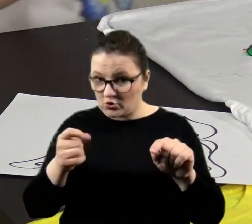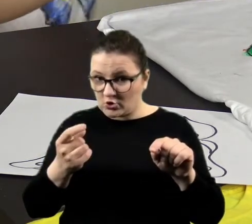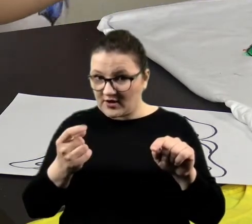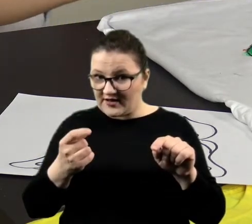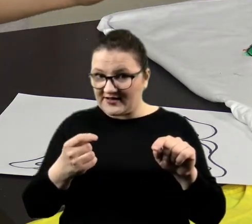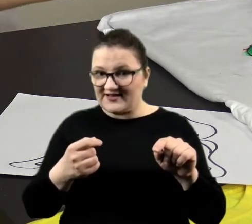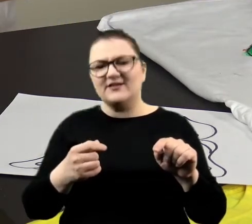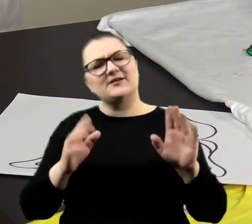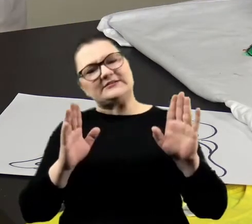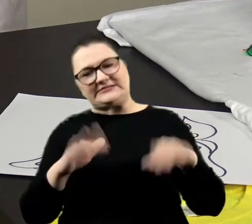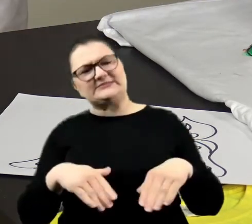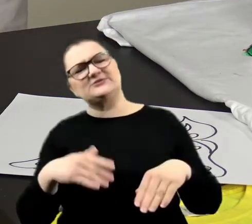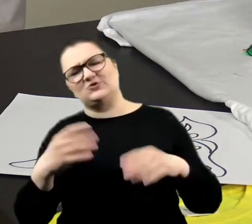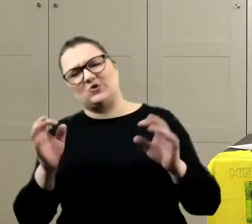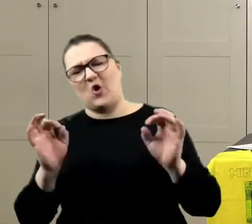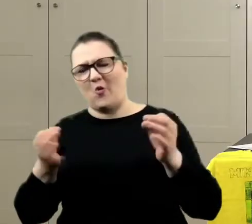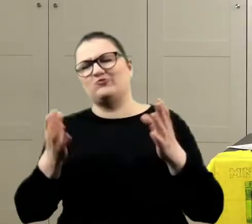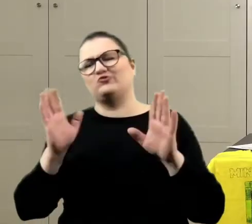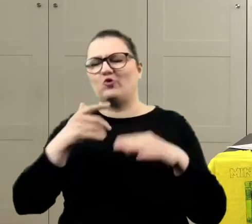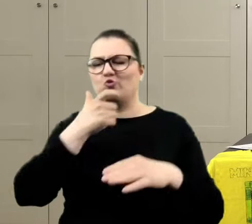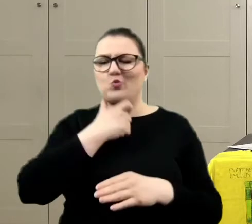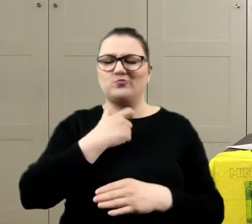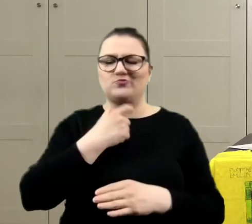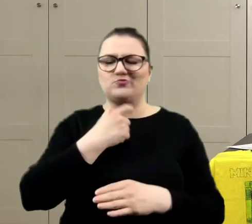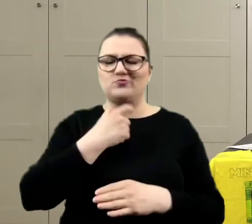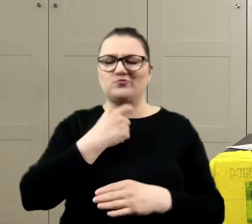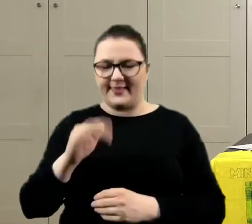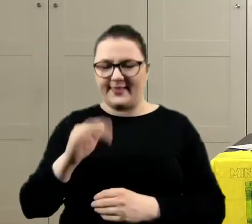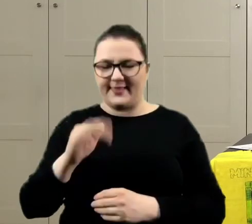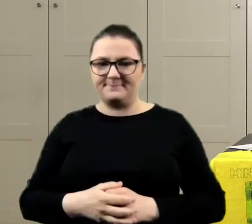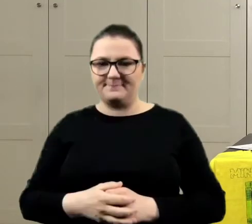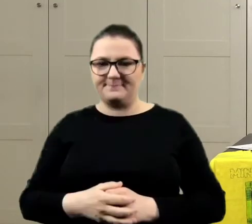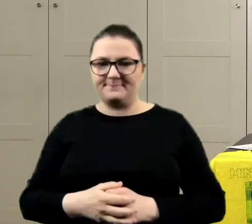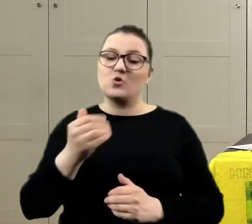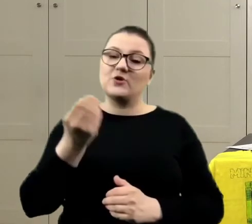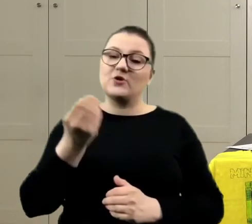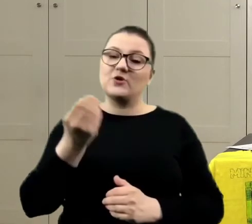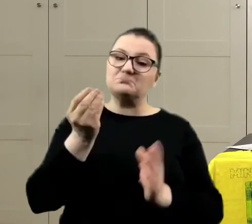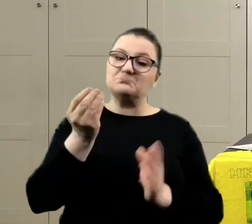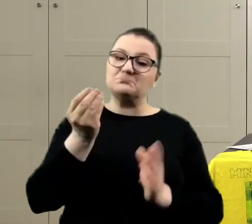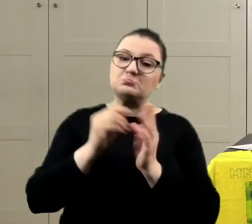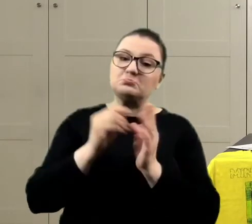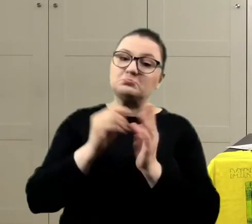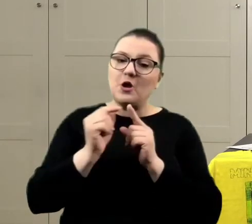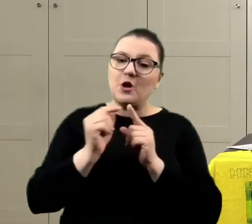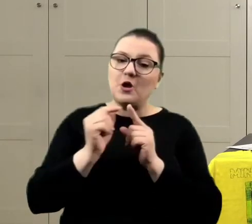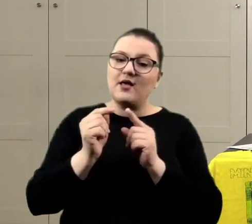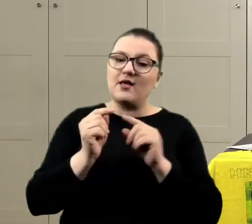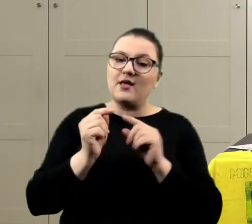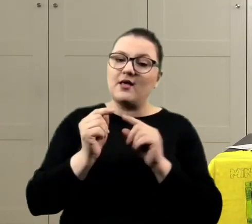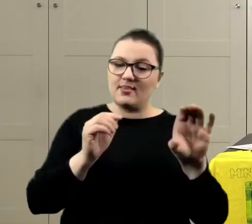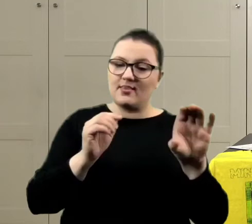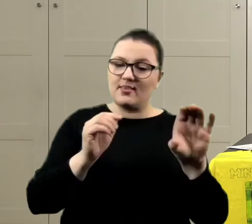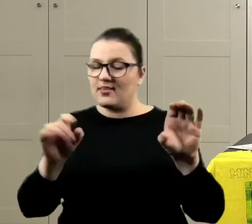No dobrze, tu będzie grubsze. Jeszcze może kawałeczek damy z jednej strony tego